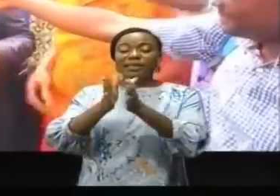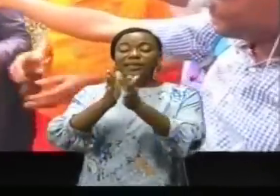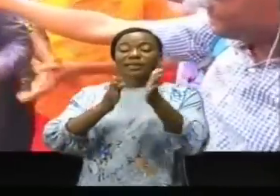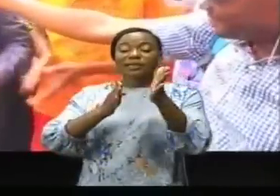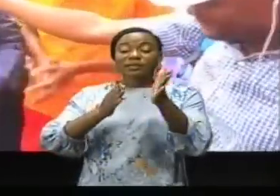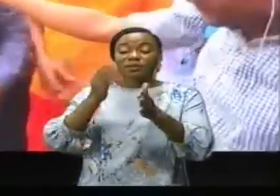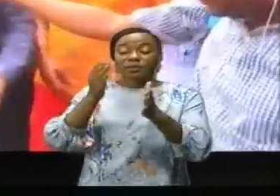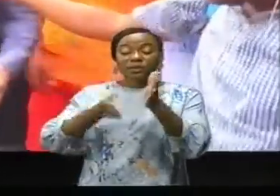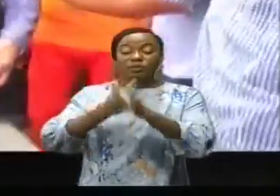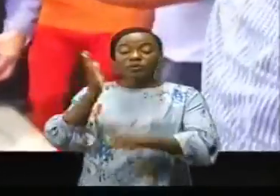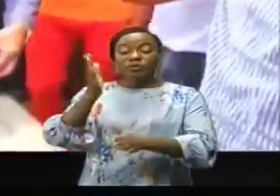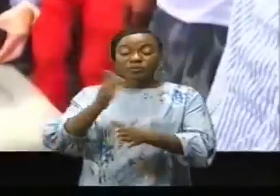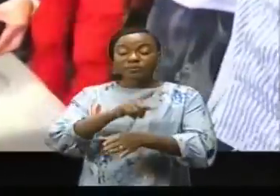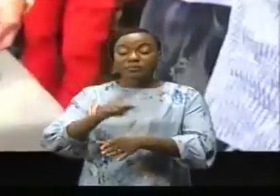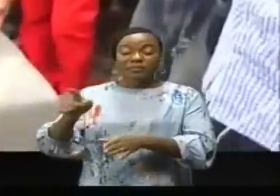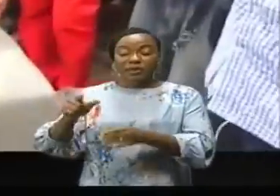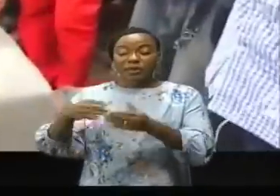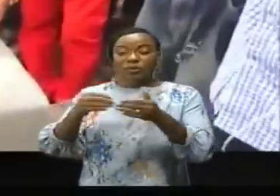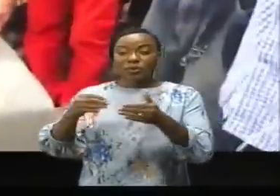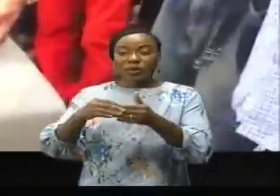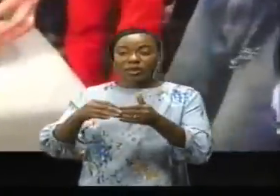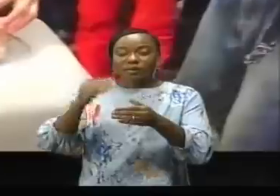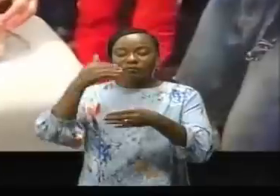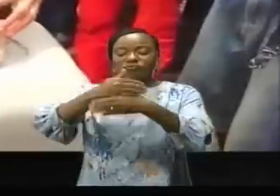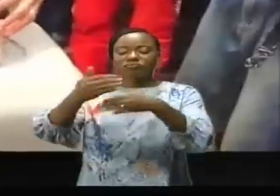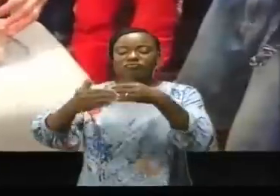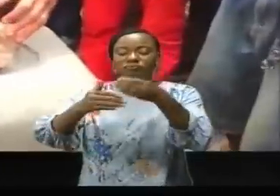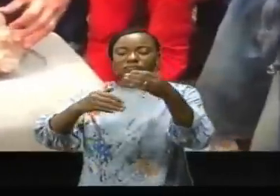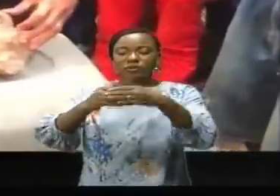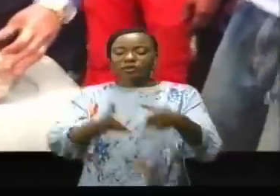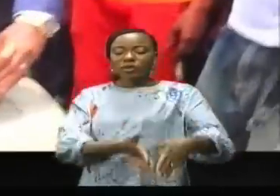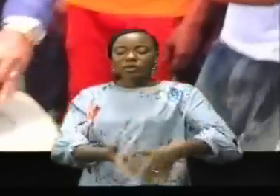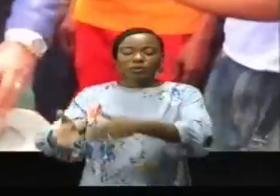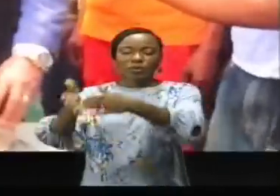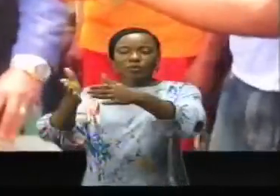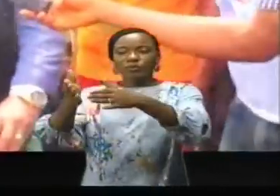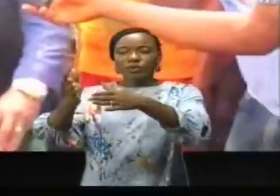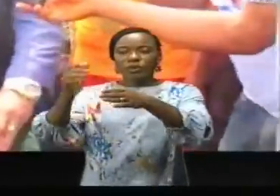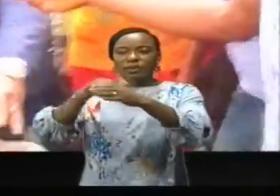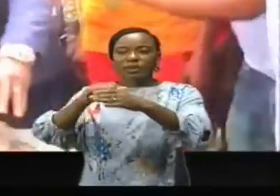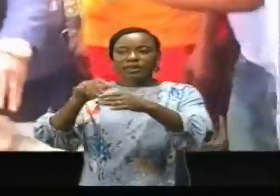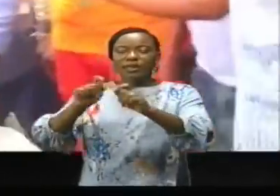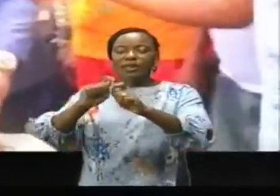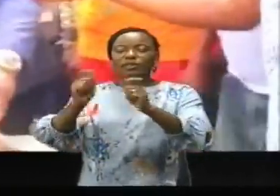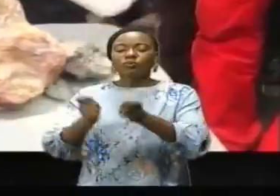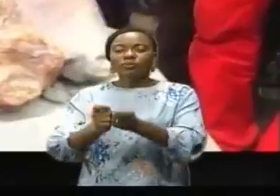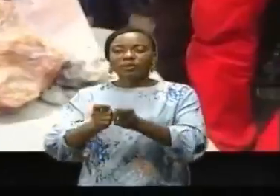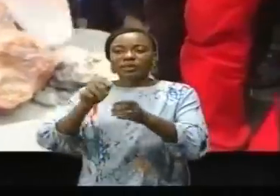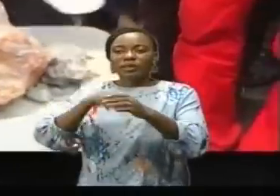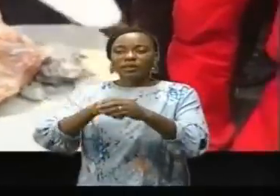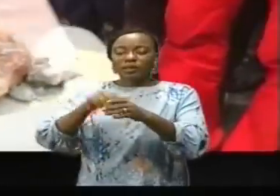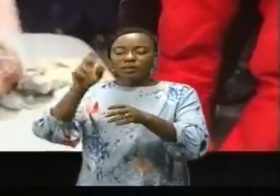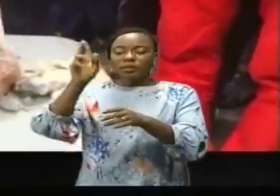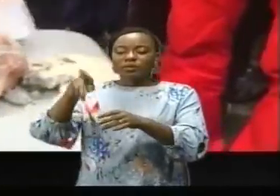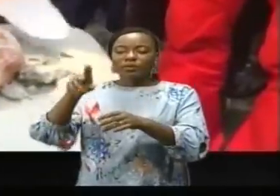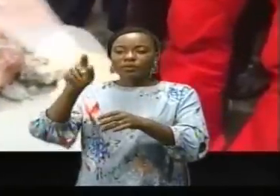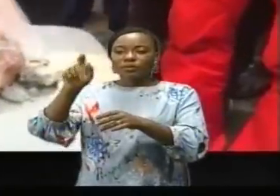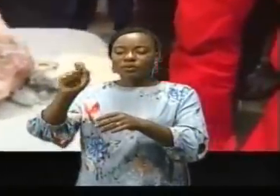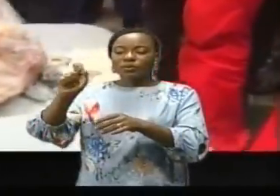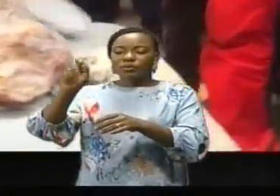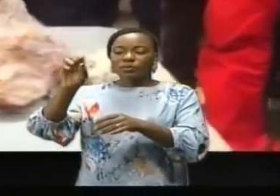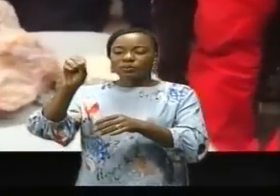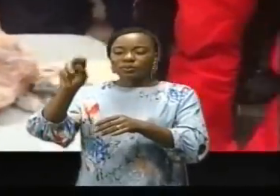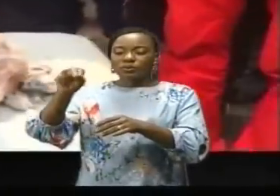route de dessert agricole de Boende, tronçon Boende-Bonputou, dans le groupement des tombes en colé. La réhabilitation de cette route,